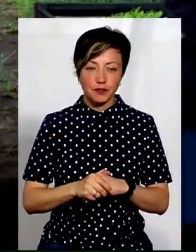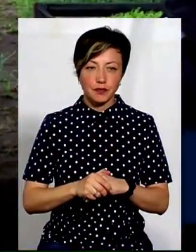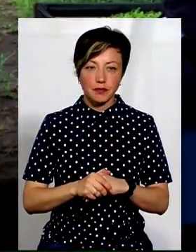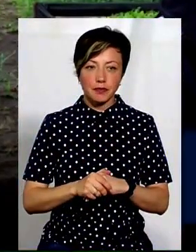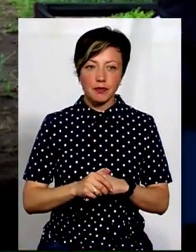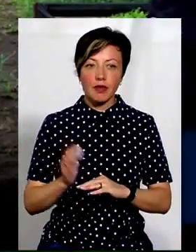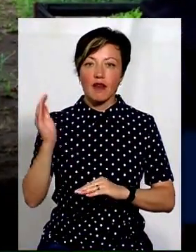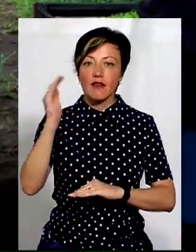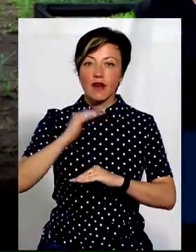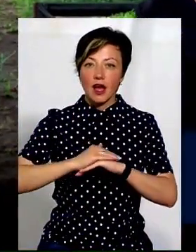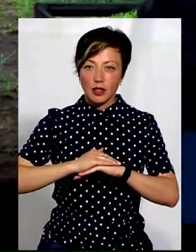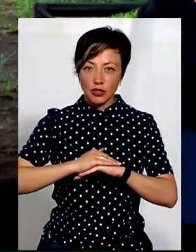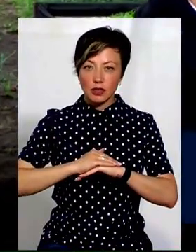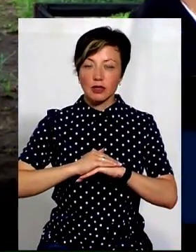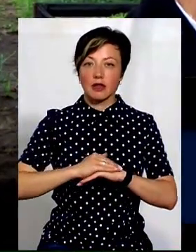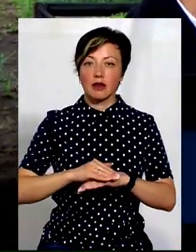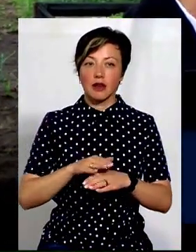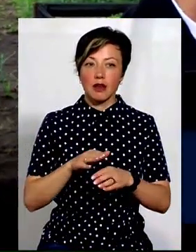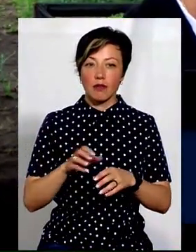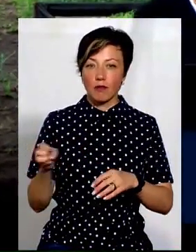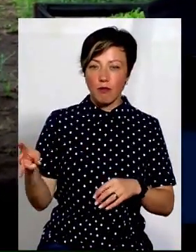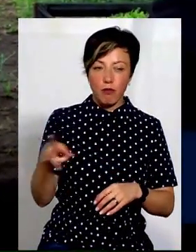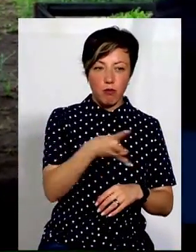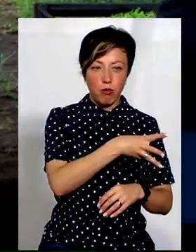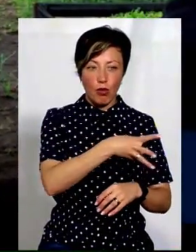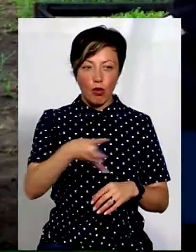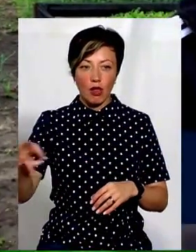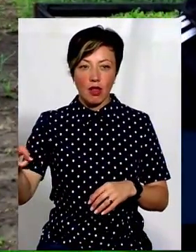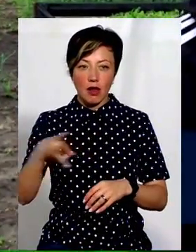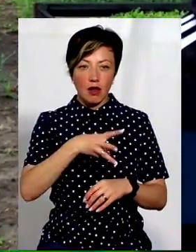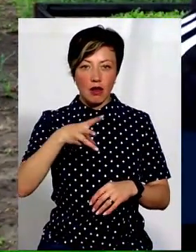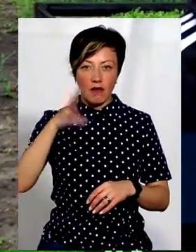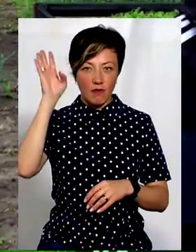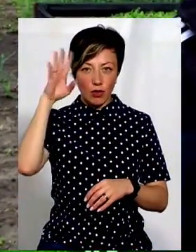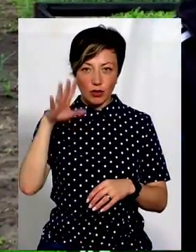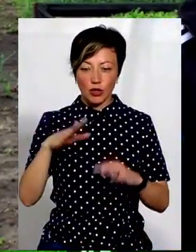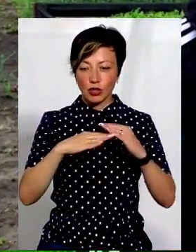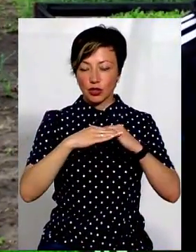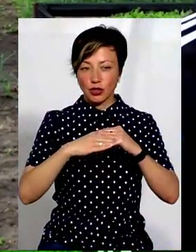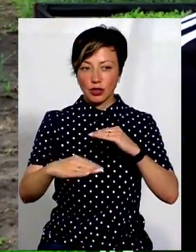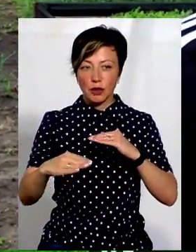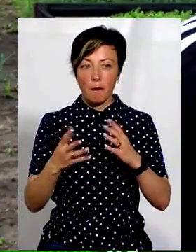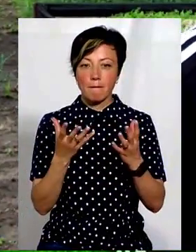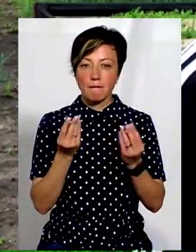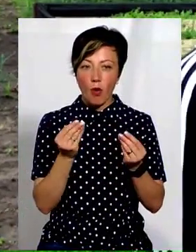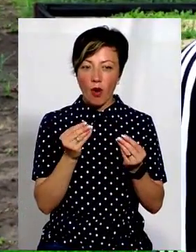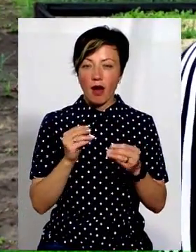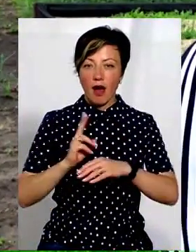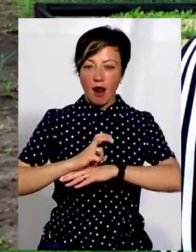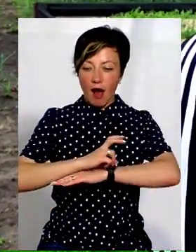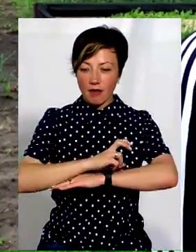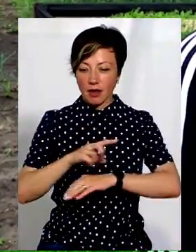процес зрошування, тобто включається полив, щити стоять мокрими, і равлик виповзає на щит і,